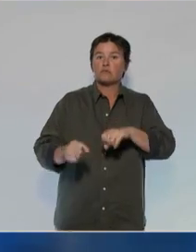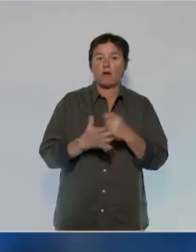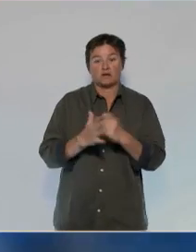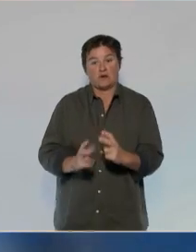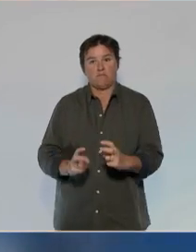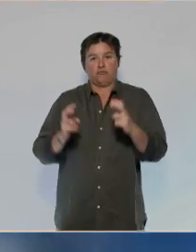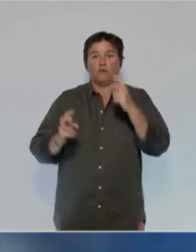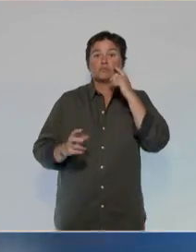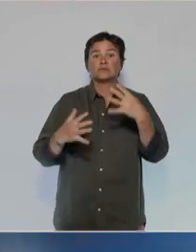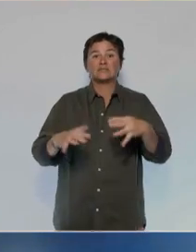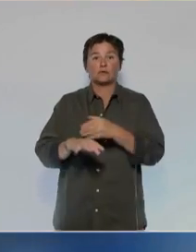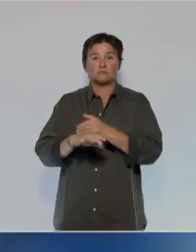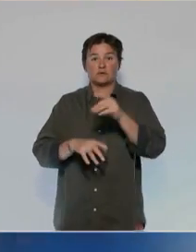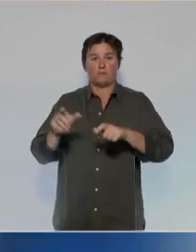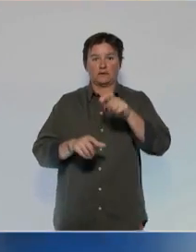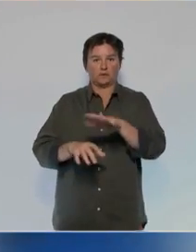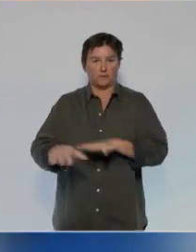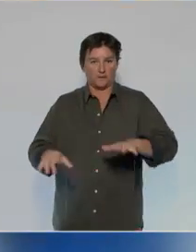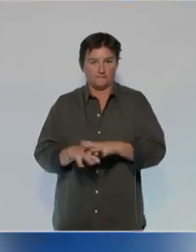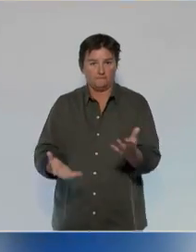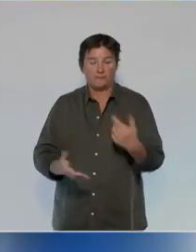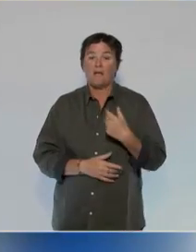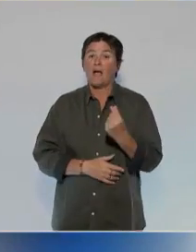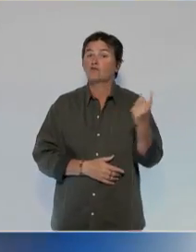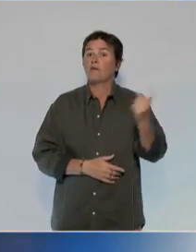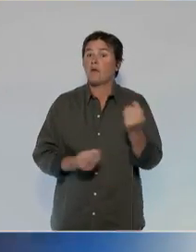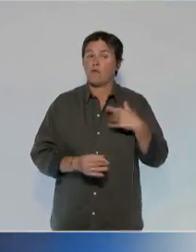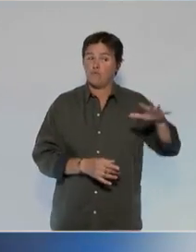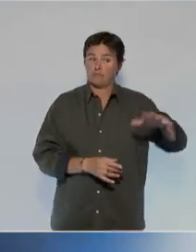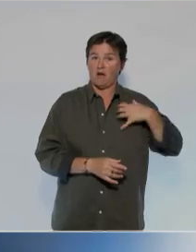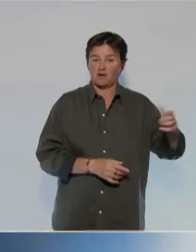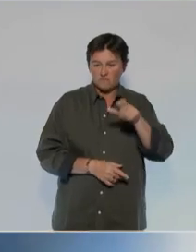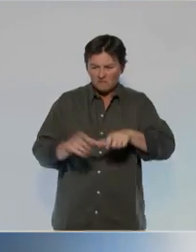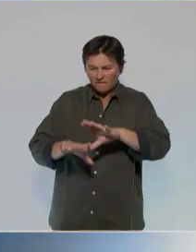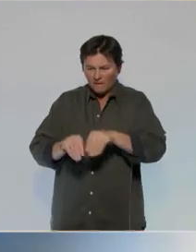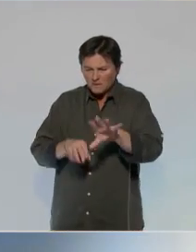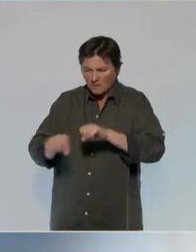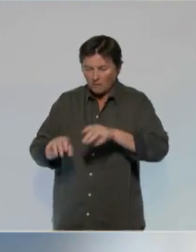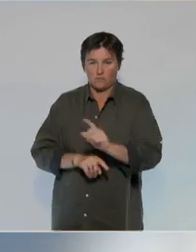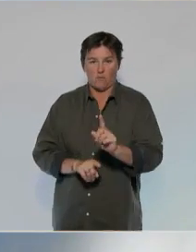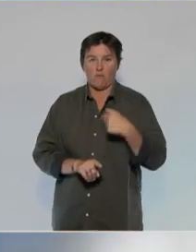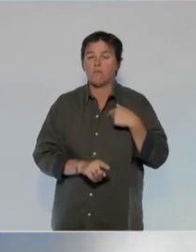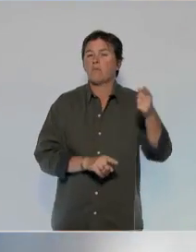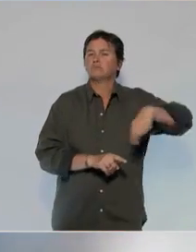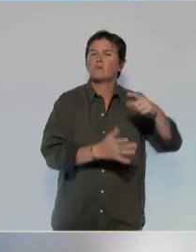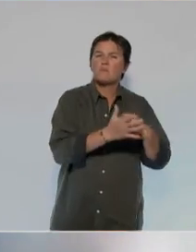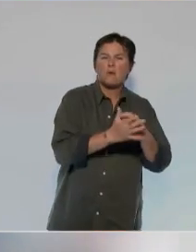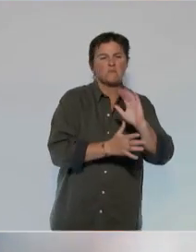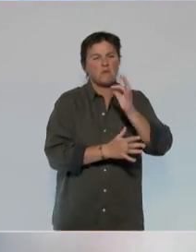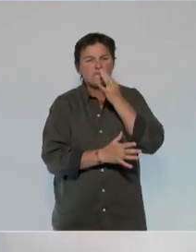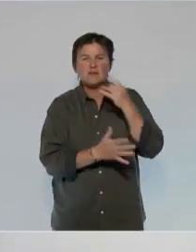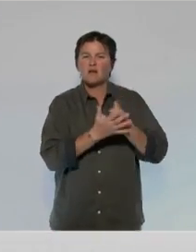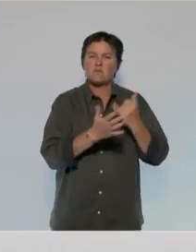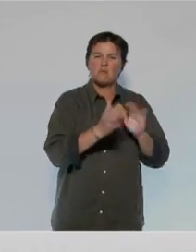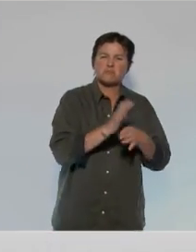19 millions d'entre vous. Je veux prendre pour la financer la richesse là où elle est, et non pas dans la poche des familles. Super profit des banques,